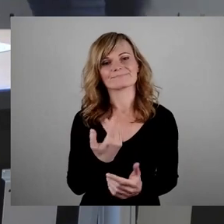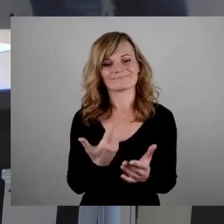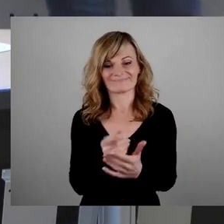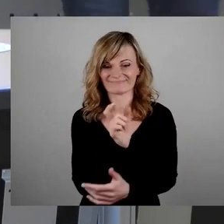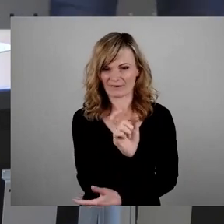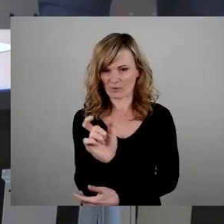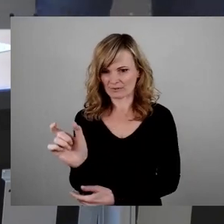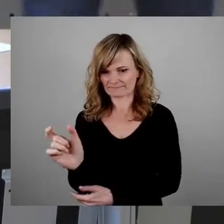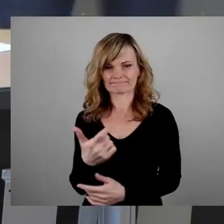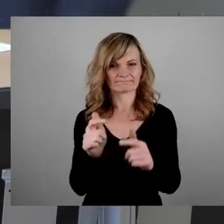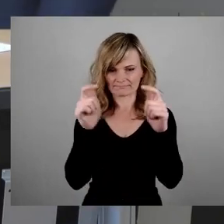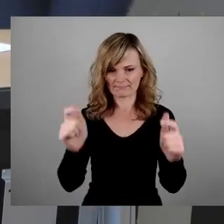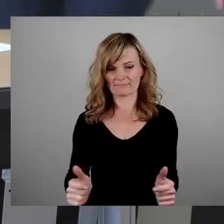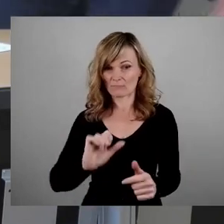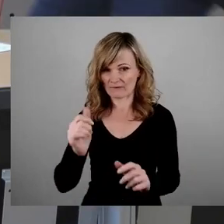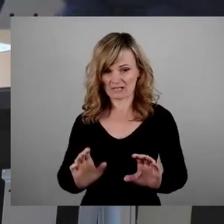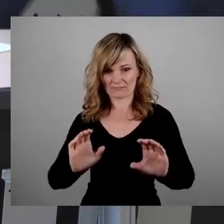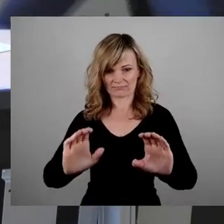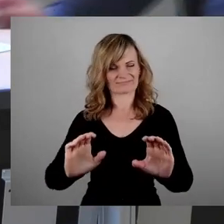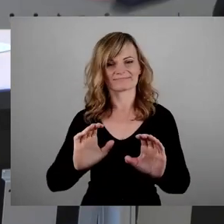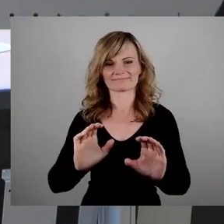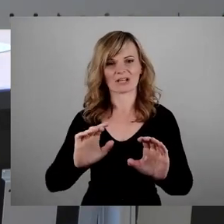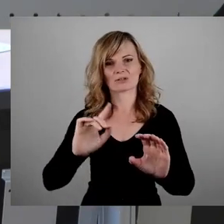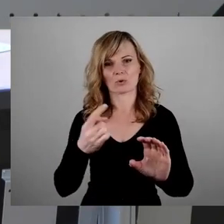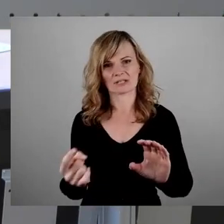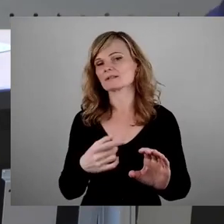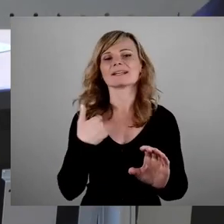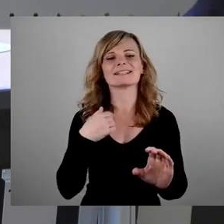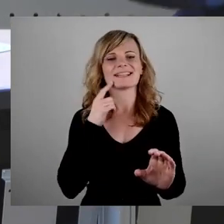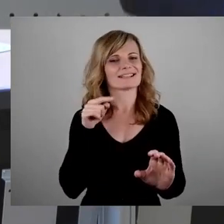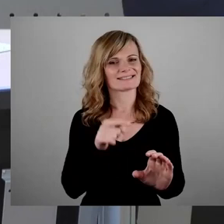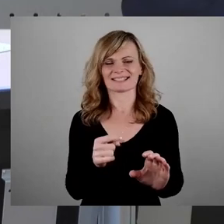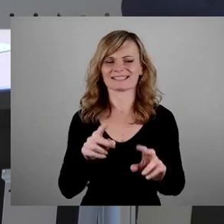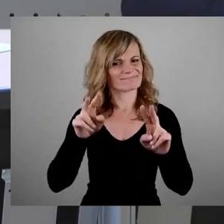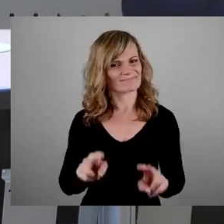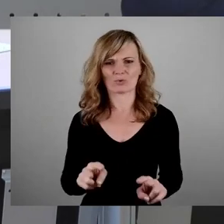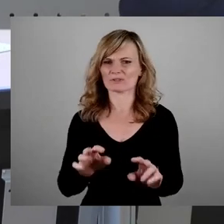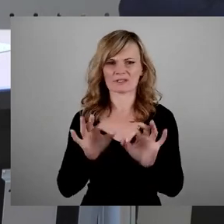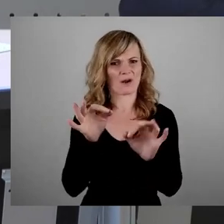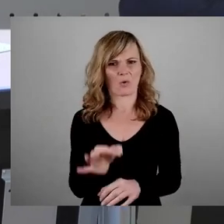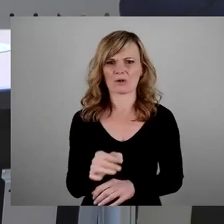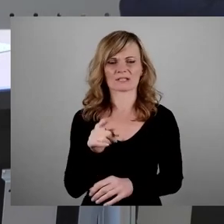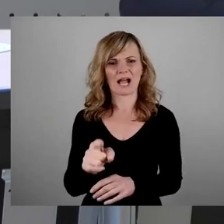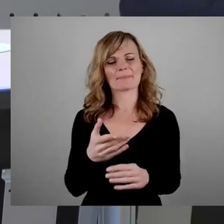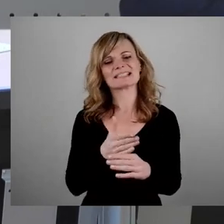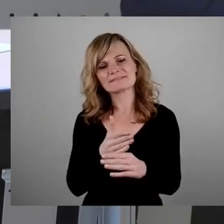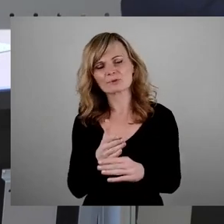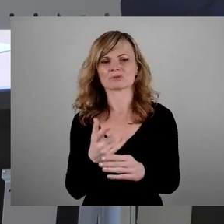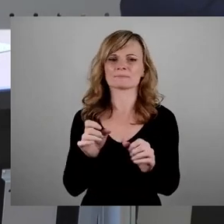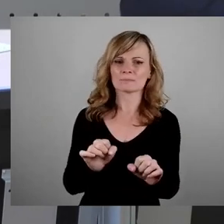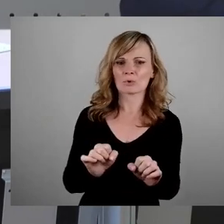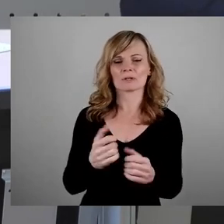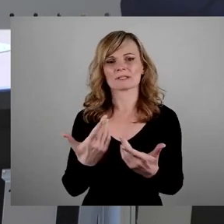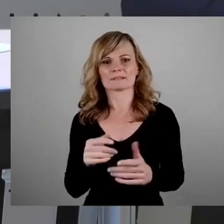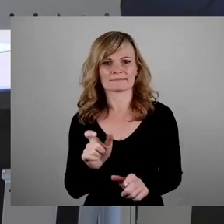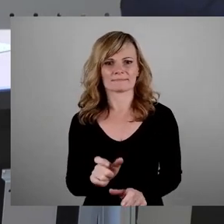auf dieser Mauer wieder eingebracht werden sollen, weil das ist aus meiner Sicht wirklich nicht der würdige Ort, aber zumindest interimsmäßig auf einer Gedenkstelle, auf dieser